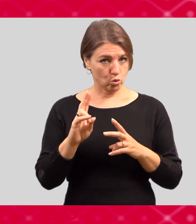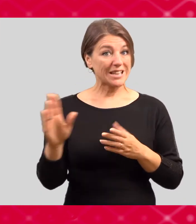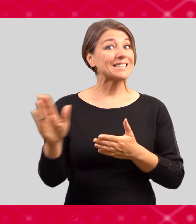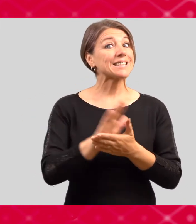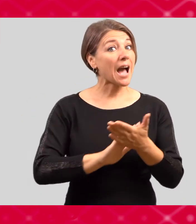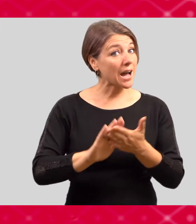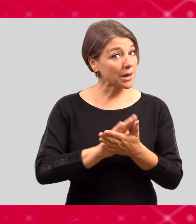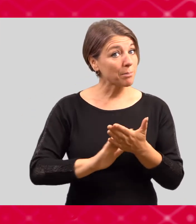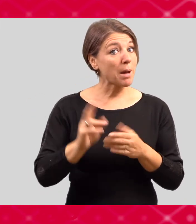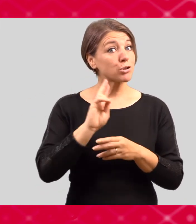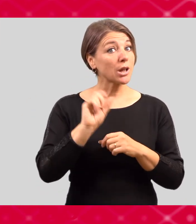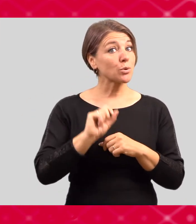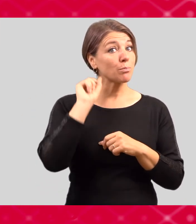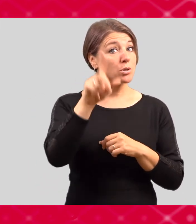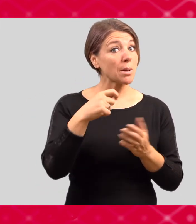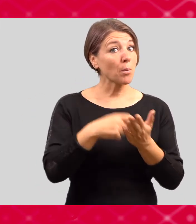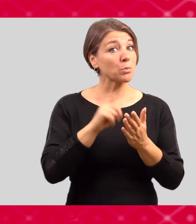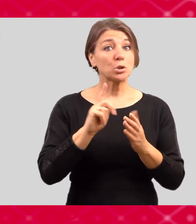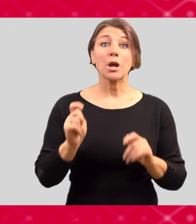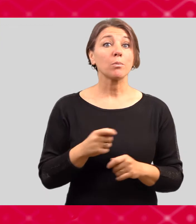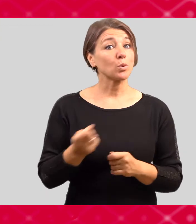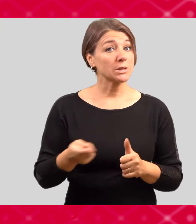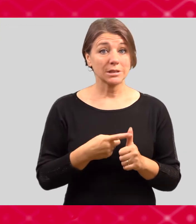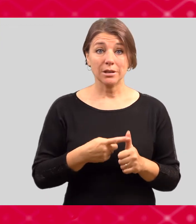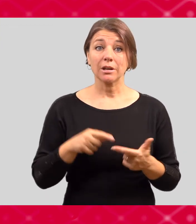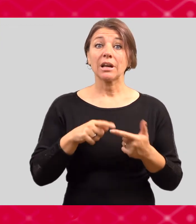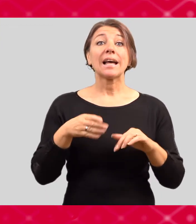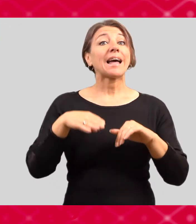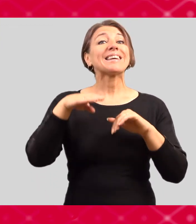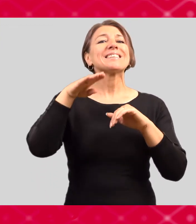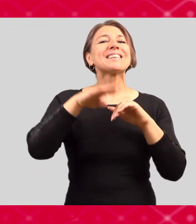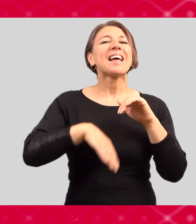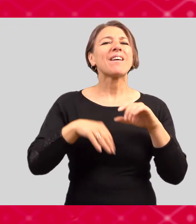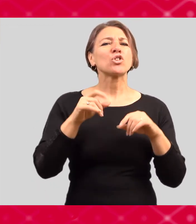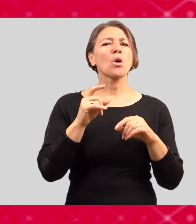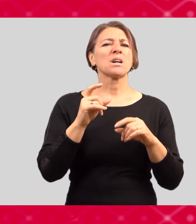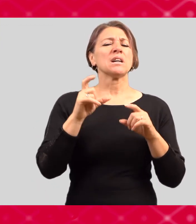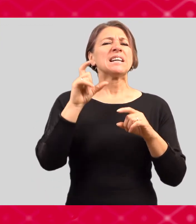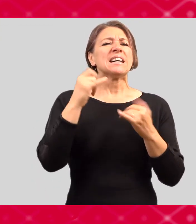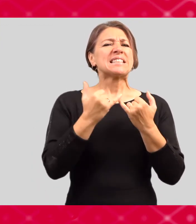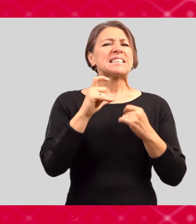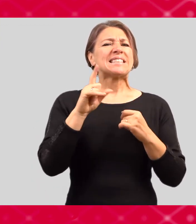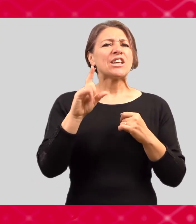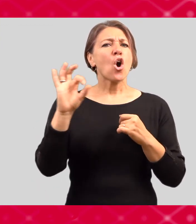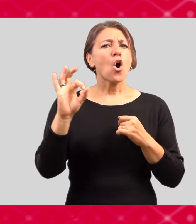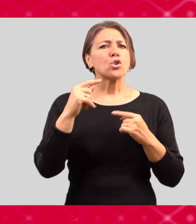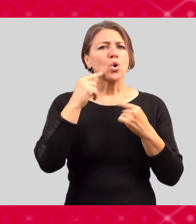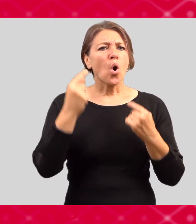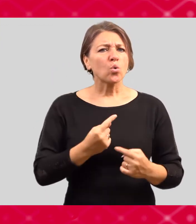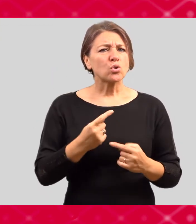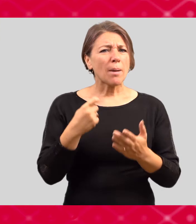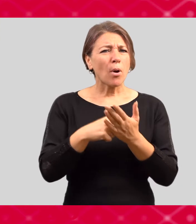Univerzitě Karlově zdarma, mohou čerpat i slevy na zkoušky z CIO, které vyžadují některé fakulty,